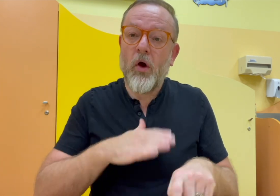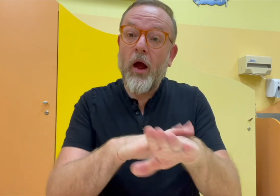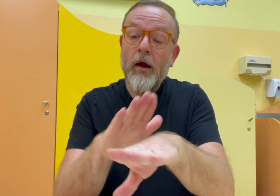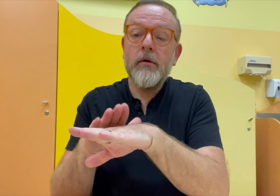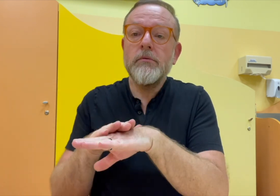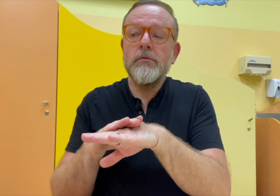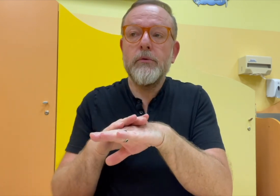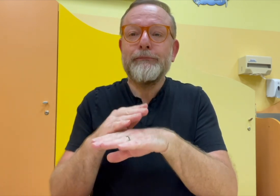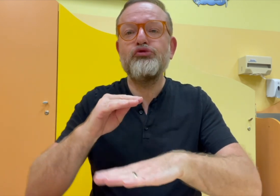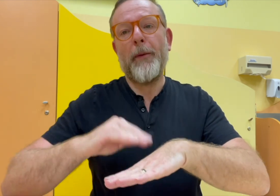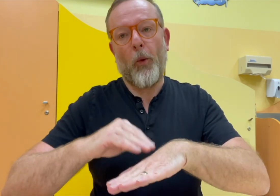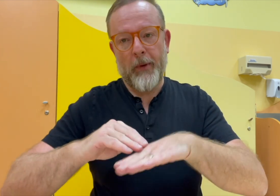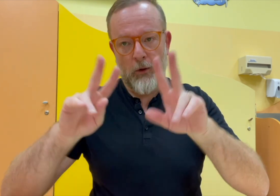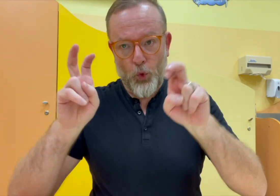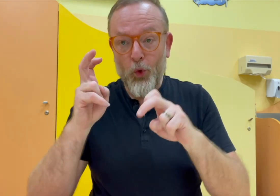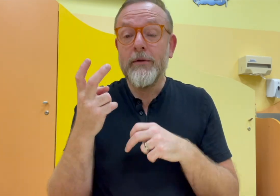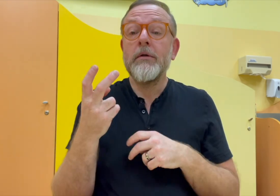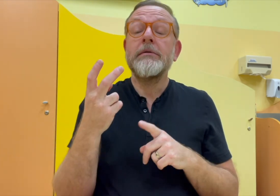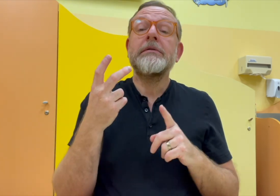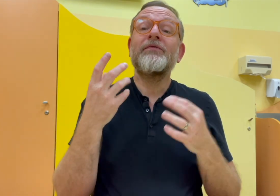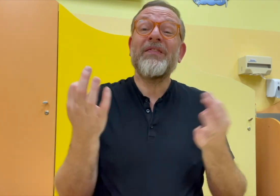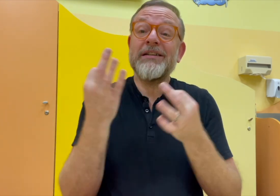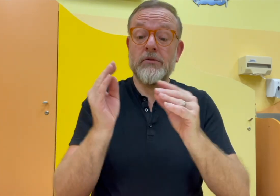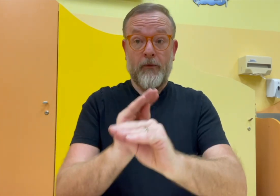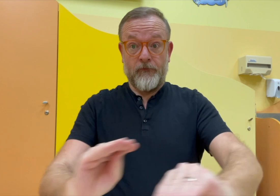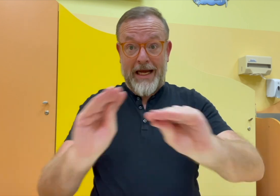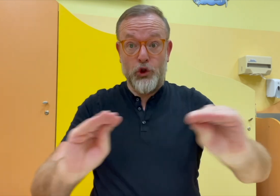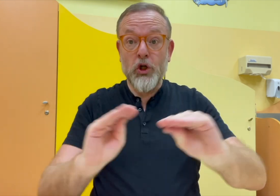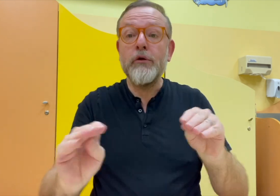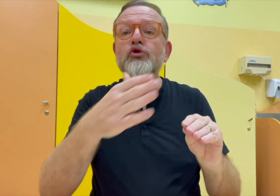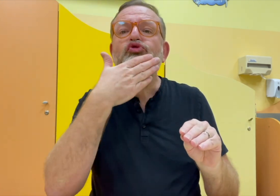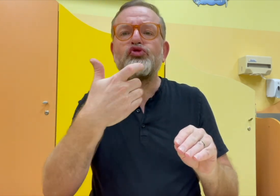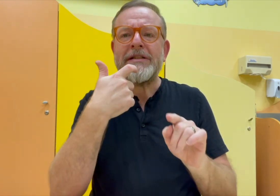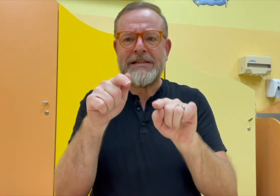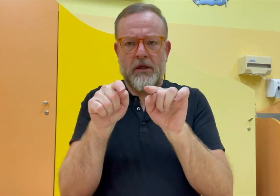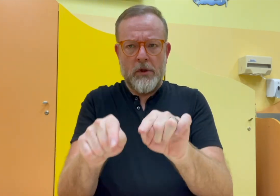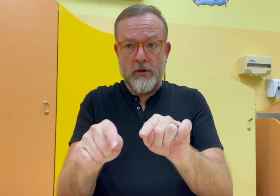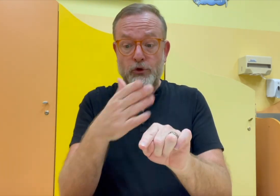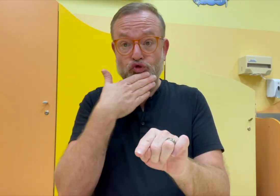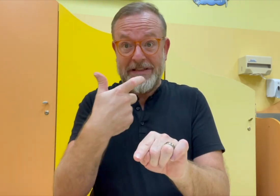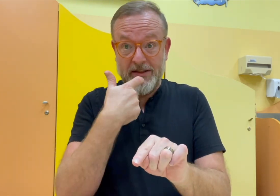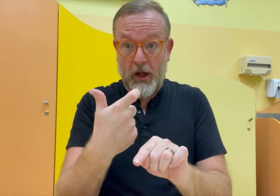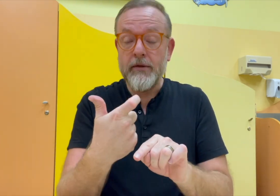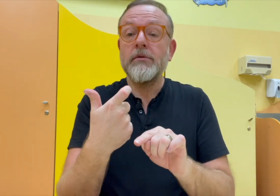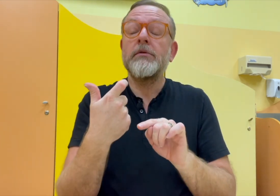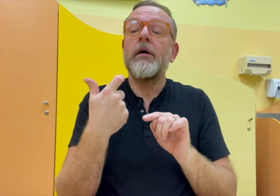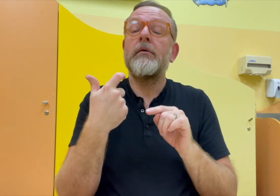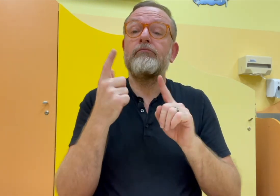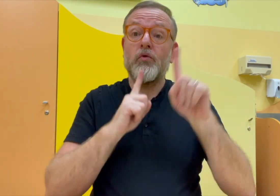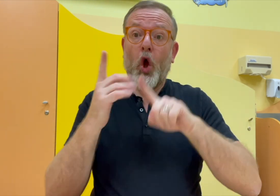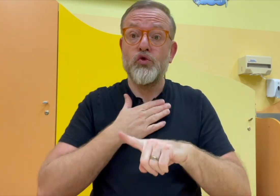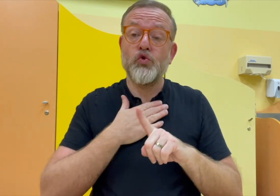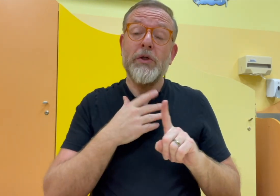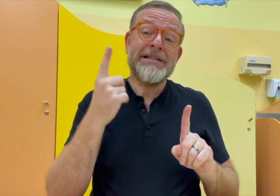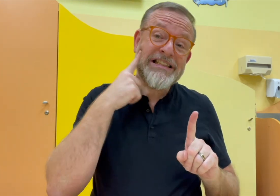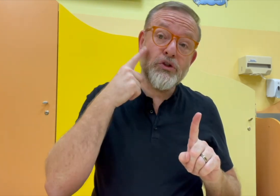Opravdu důležitá otevřenost obou stran a ochota. Možná na závěr bych ještě připomenul to, že český jazyk, při výuce českého